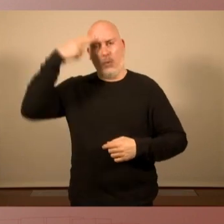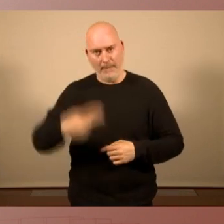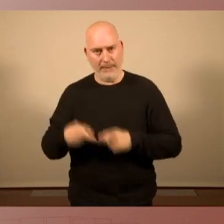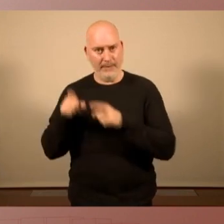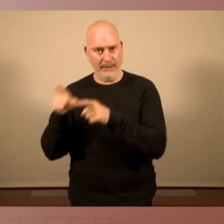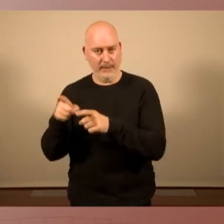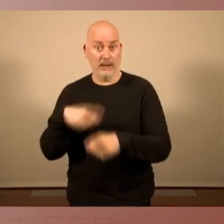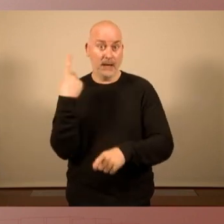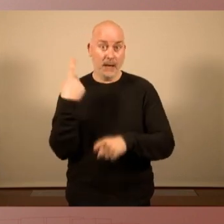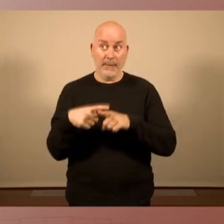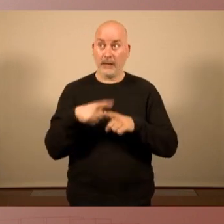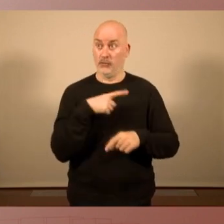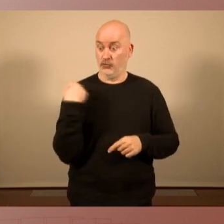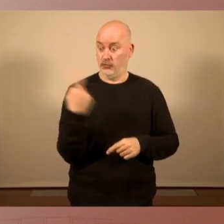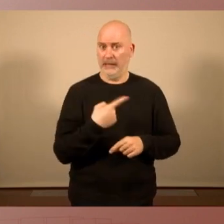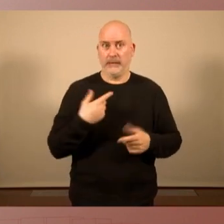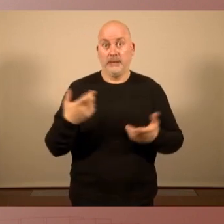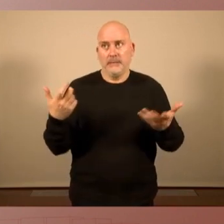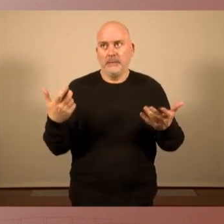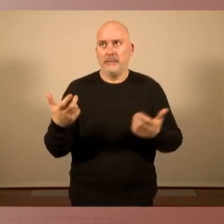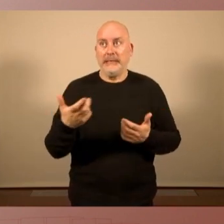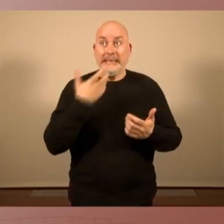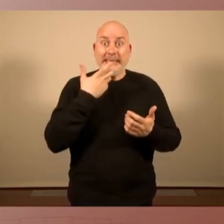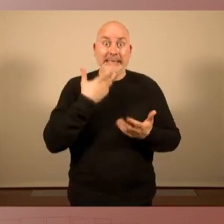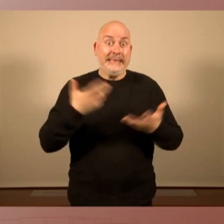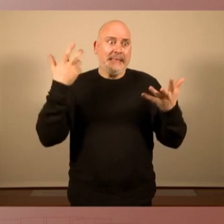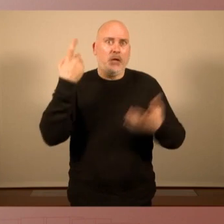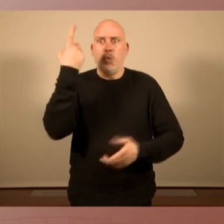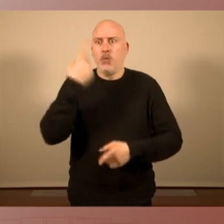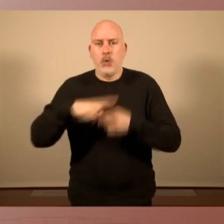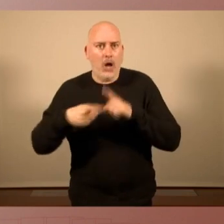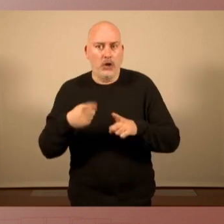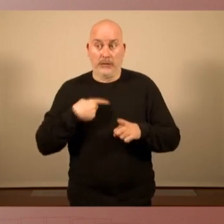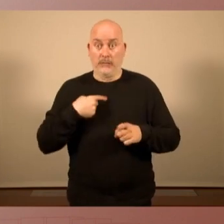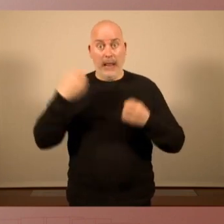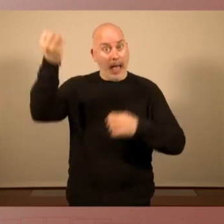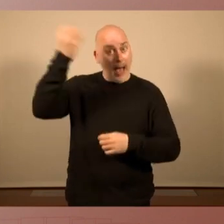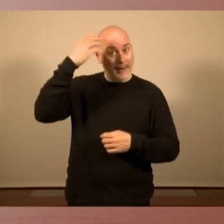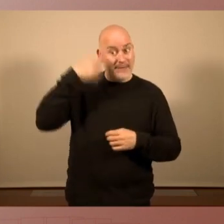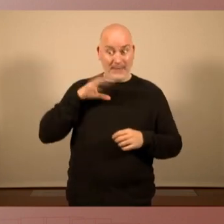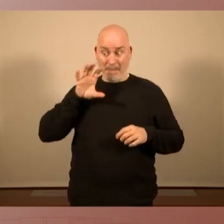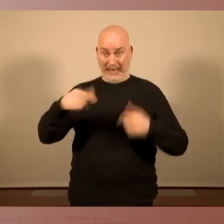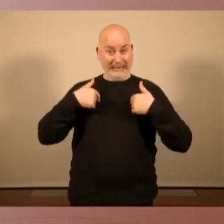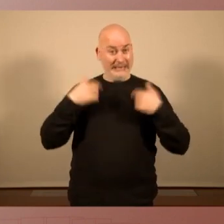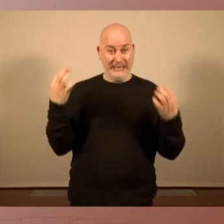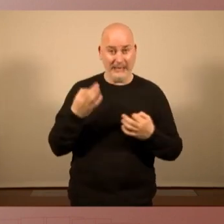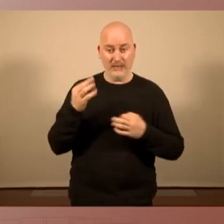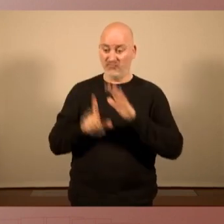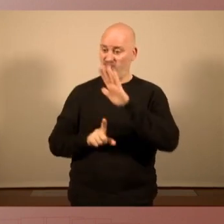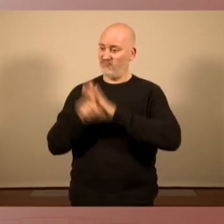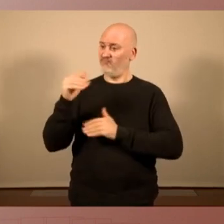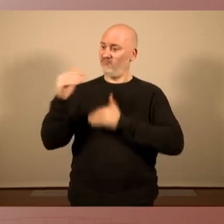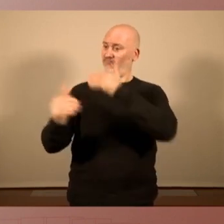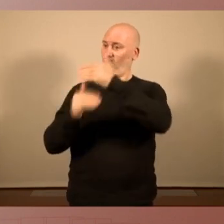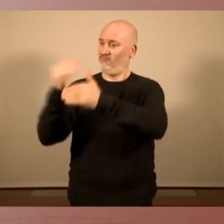nosaltres, si alguna cosa pensem que hem pogut aprendre com a país, precisament és que l'única manera d'avançar tant en el